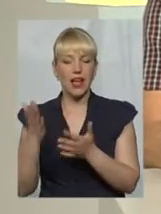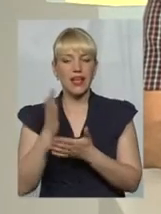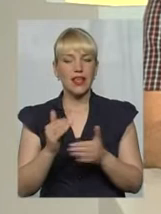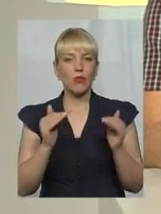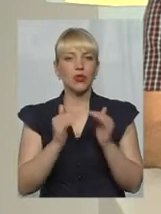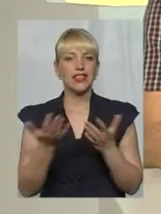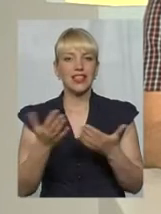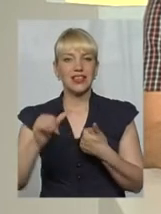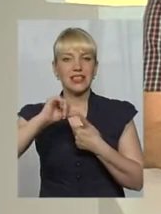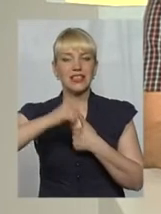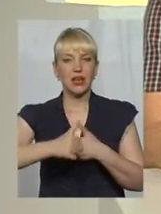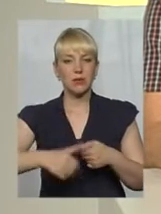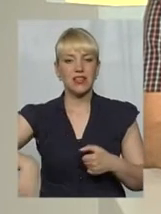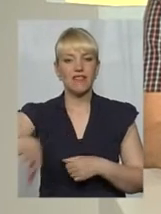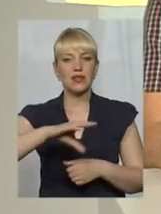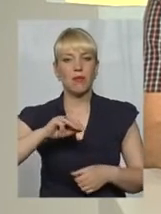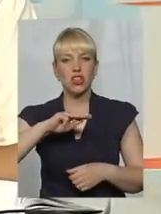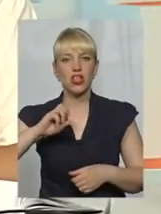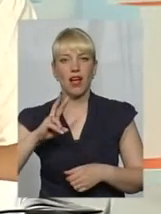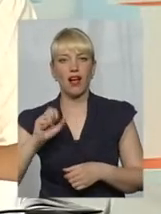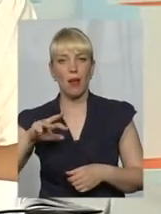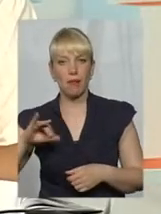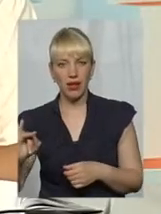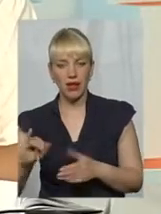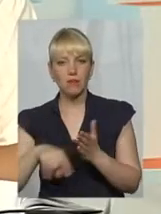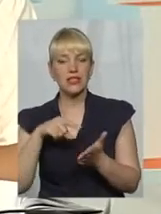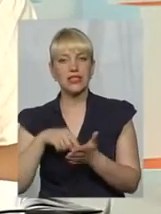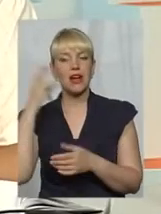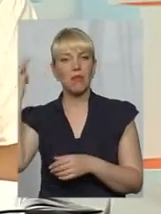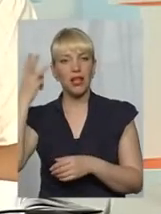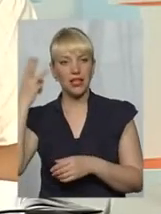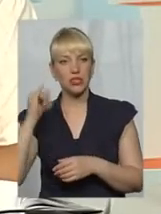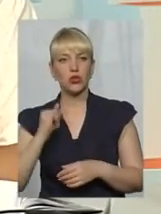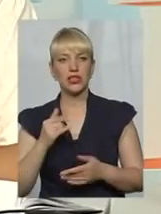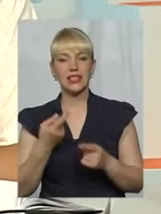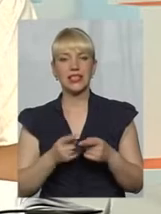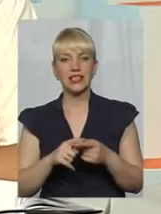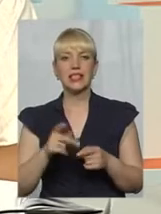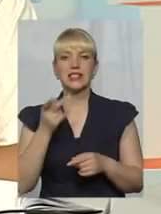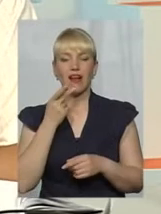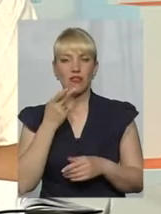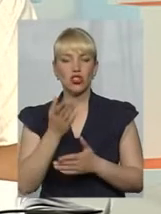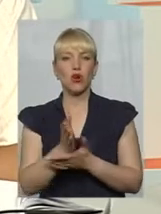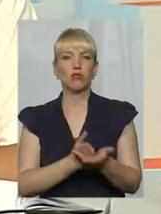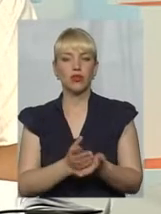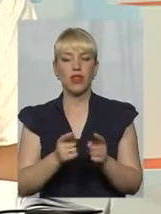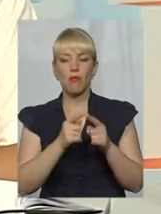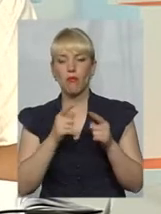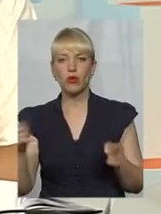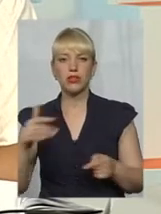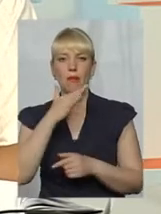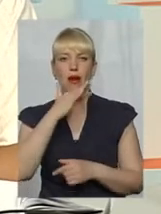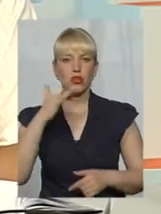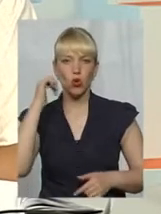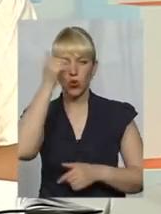закріплені за 7 жеками у місті Хмельницькому, і їх завжди обслуговували вони напротязі багатьох років,